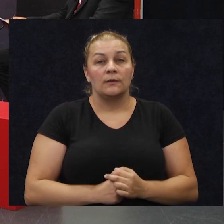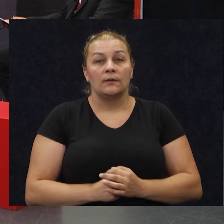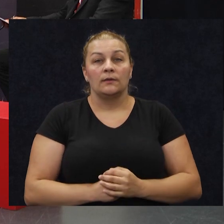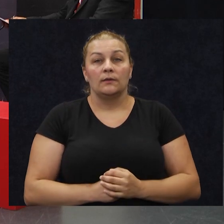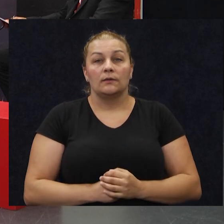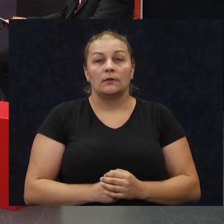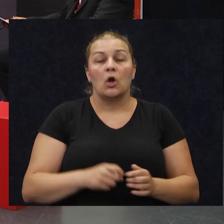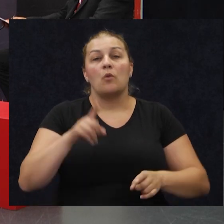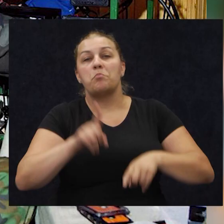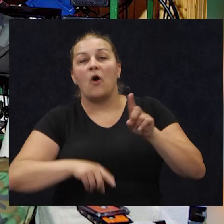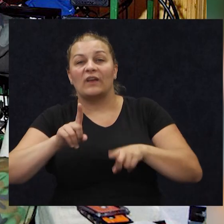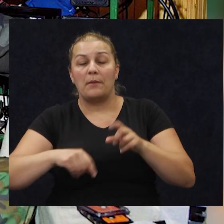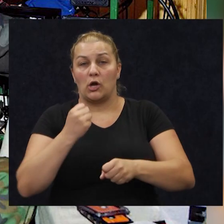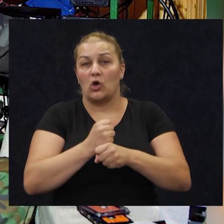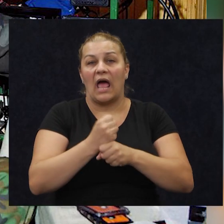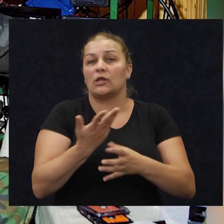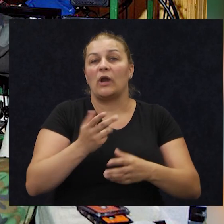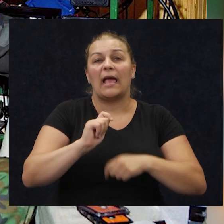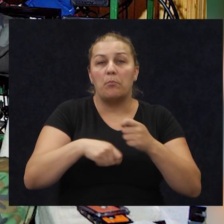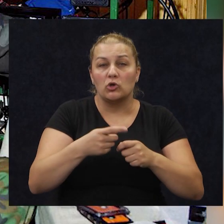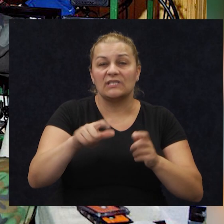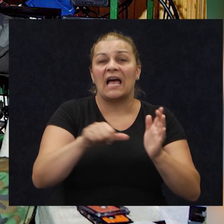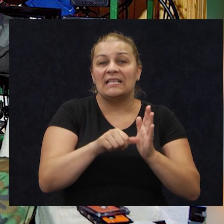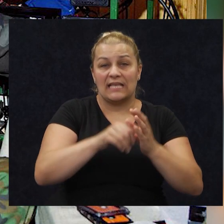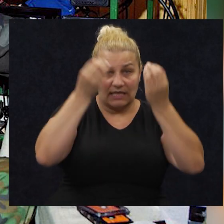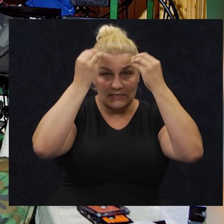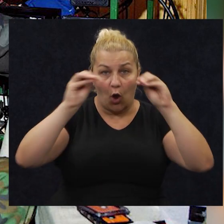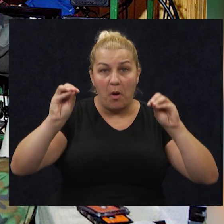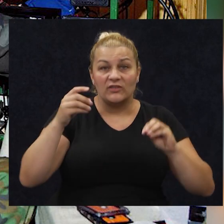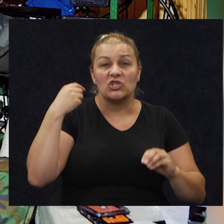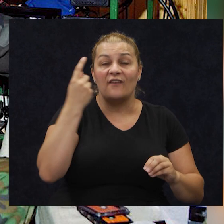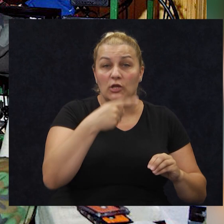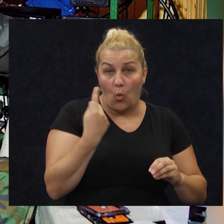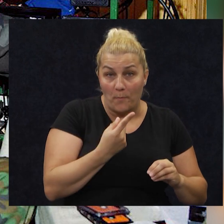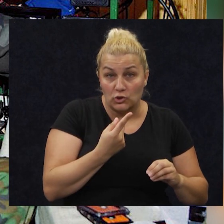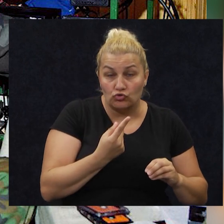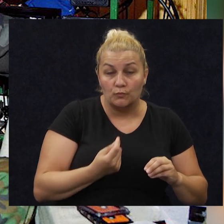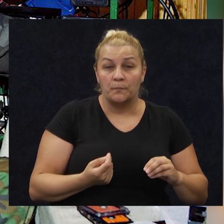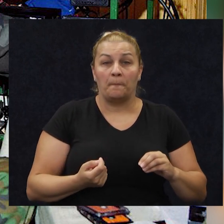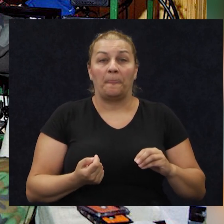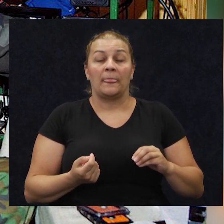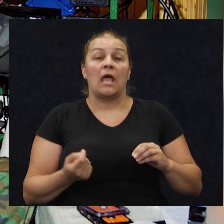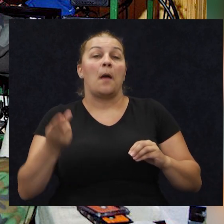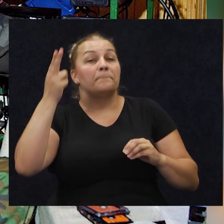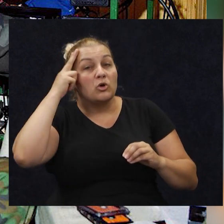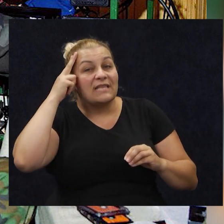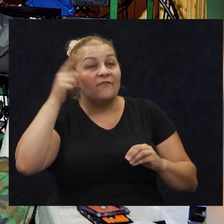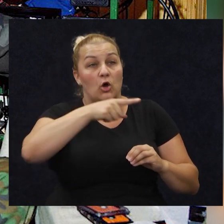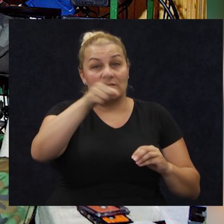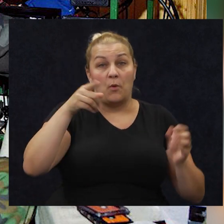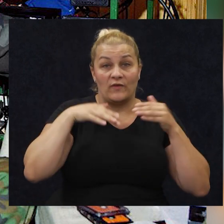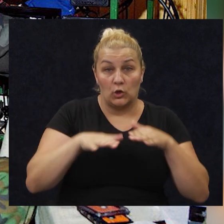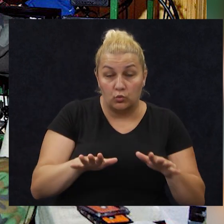povremeno obavljao neke poslove za centar za obaještivanje u Mišu. Tako da, poznaval sam tamo ljude.